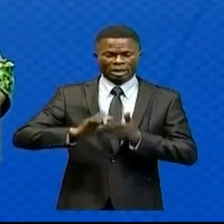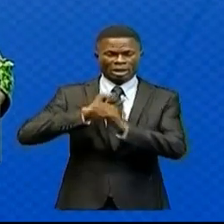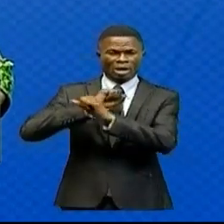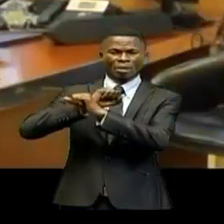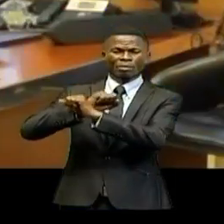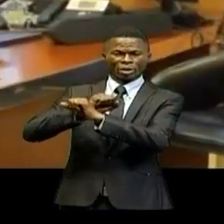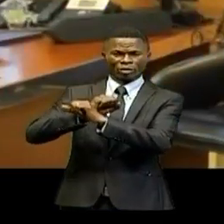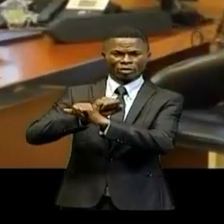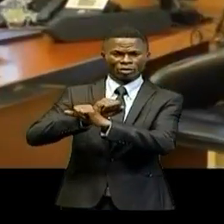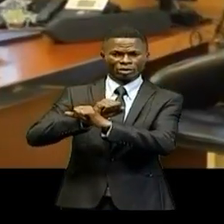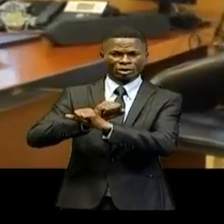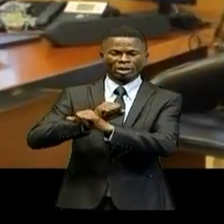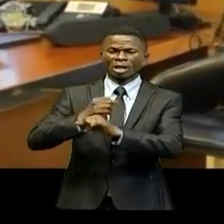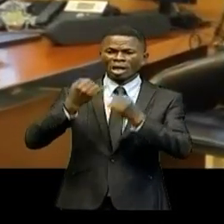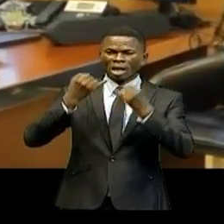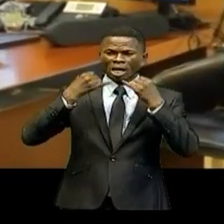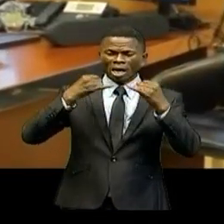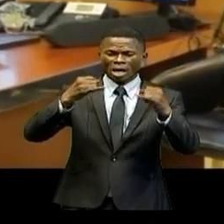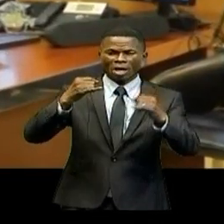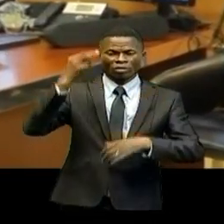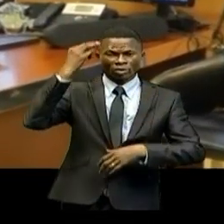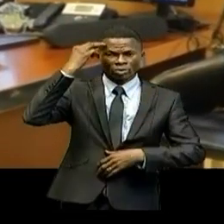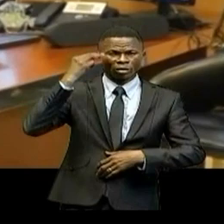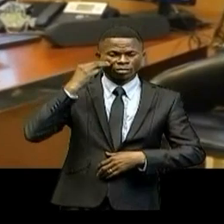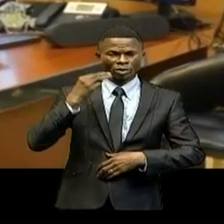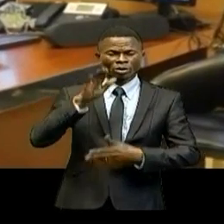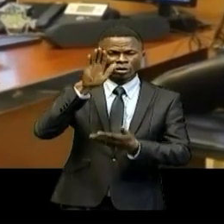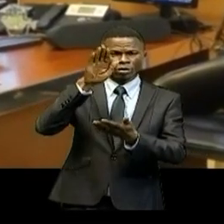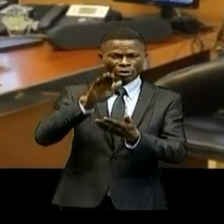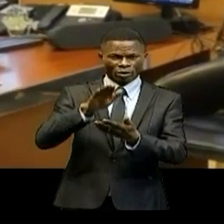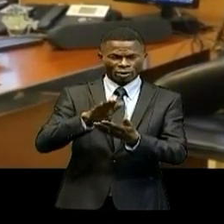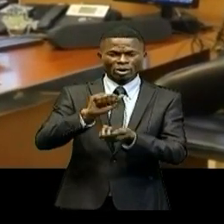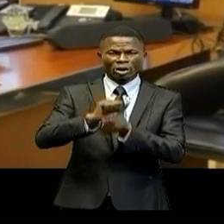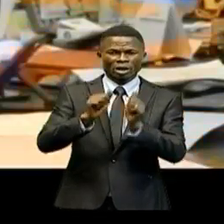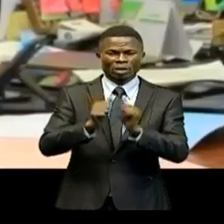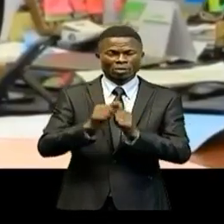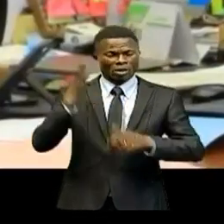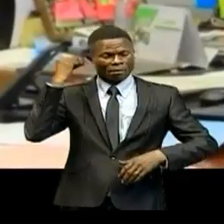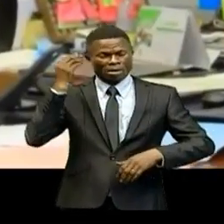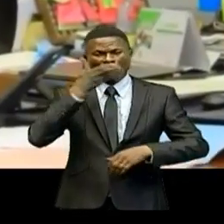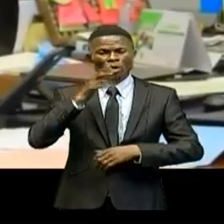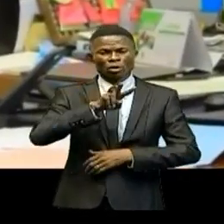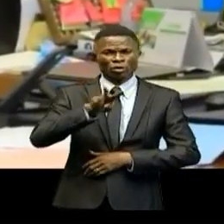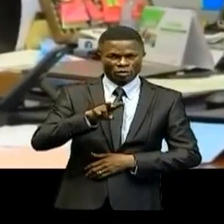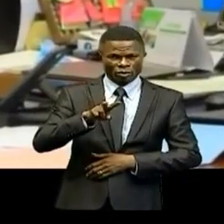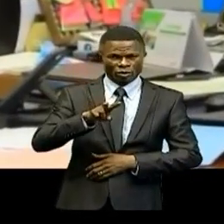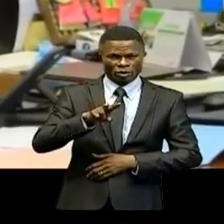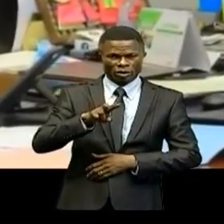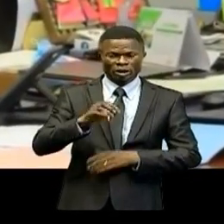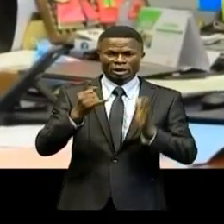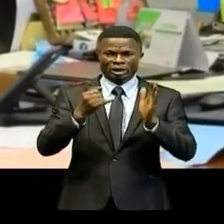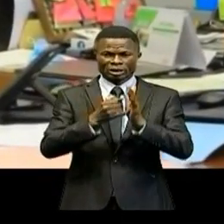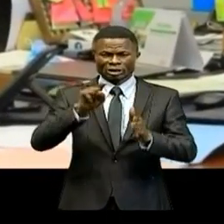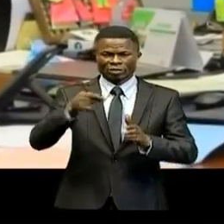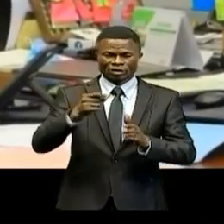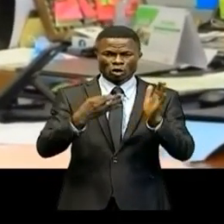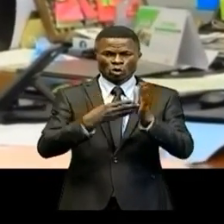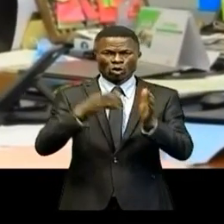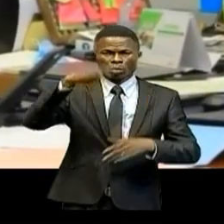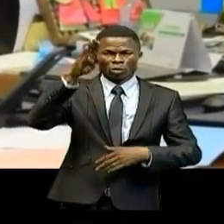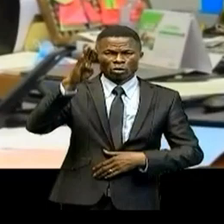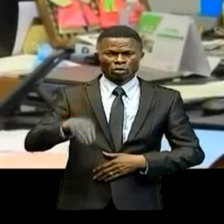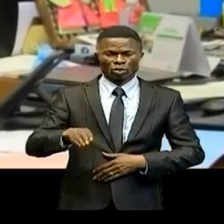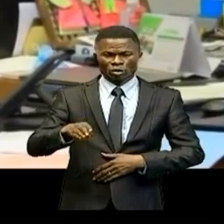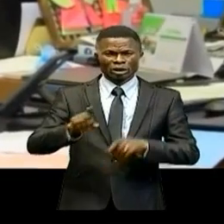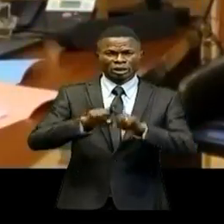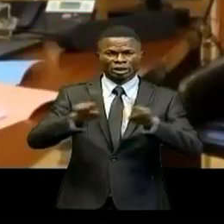a informé le Conseil d'une diminution de nouveaux cas positifs COVID-19 de 6,8% par